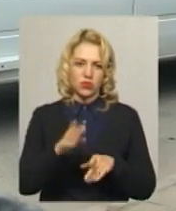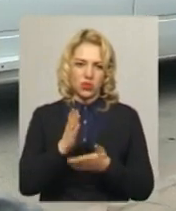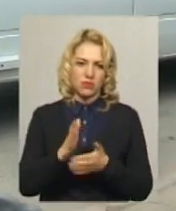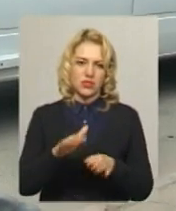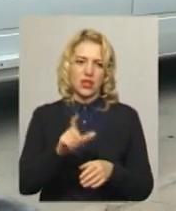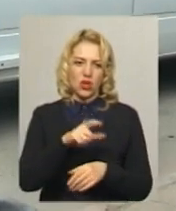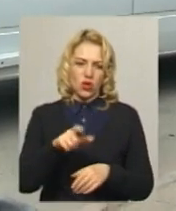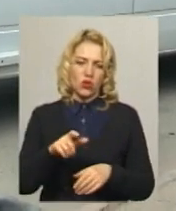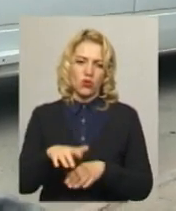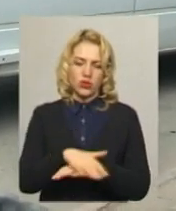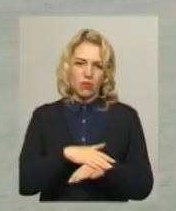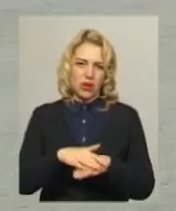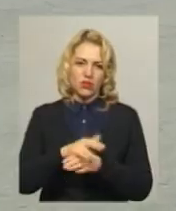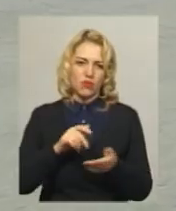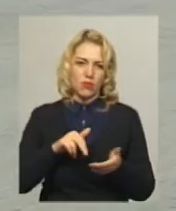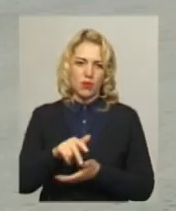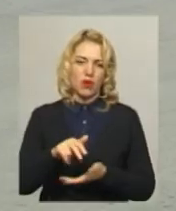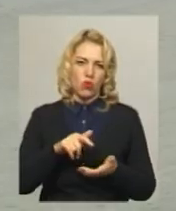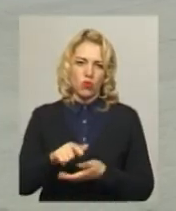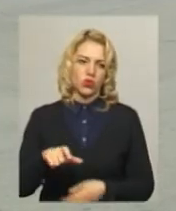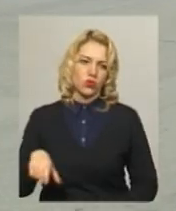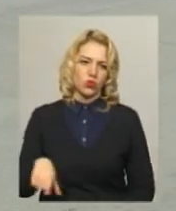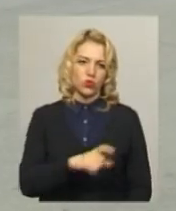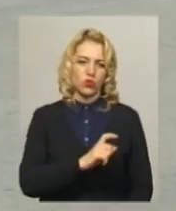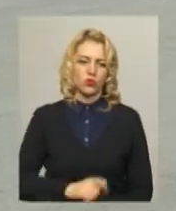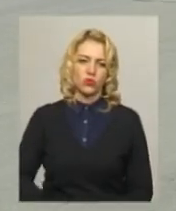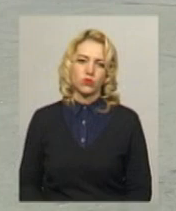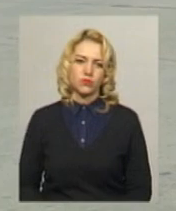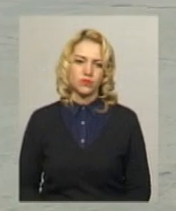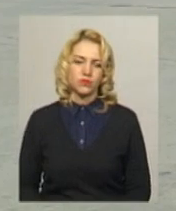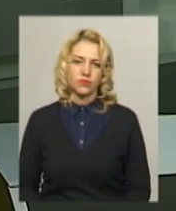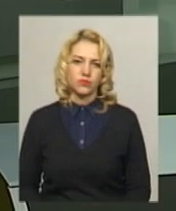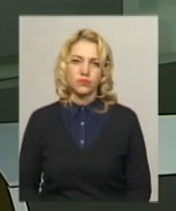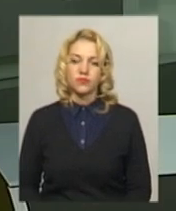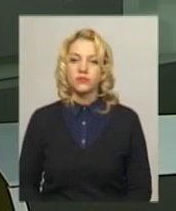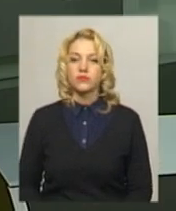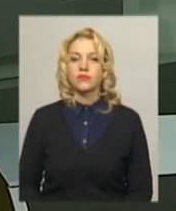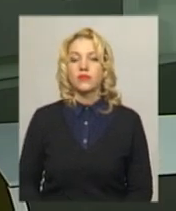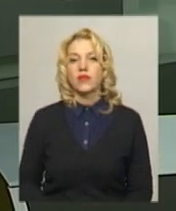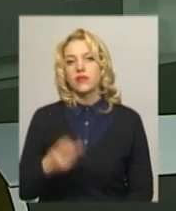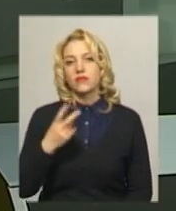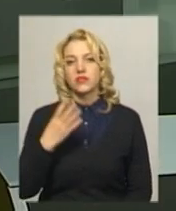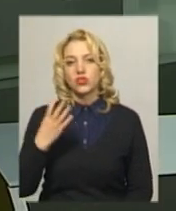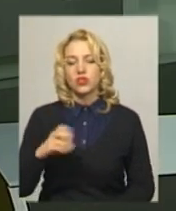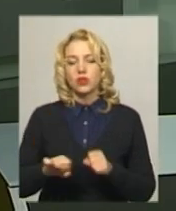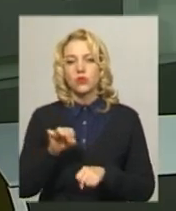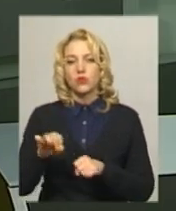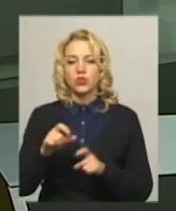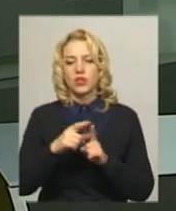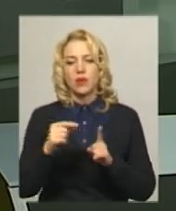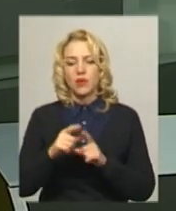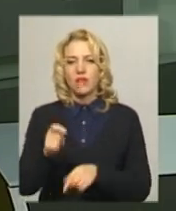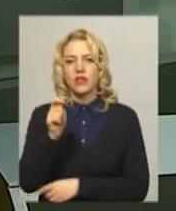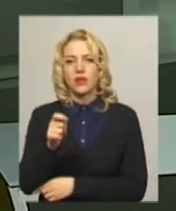люди масово переходять через дорогу. Михайло Жила, Юрій Чорний. Новини Поділля. Центр. 24 порушення правил